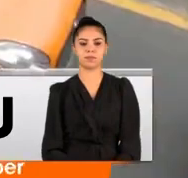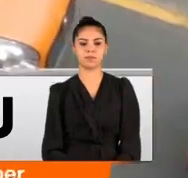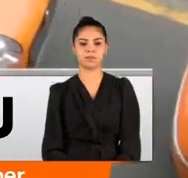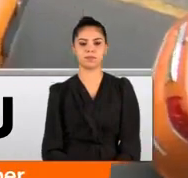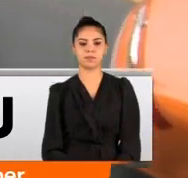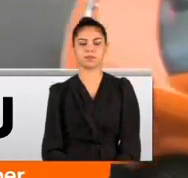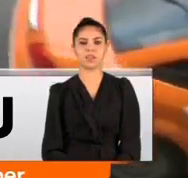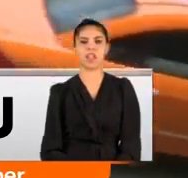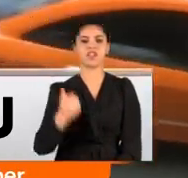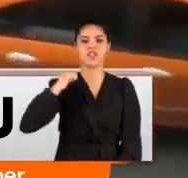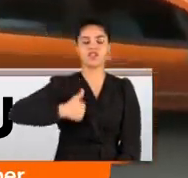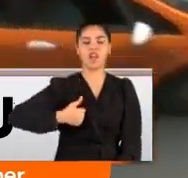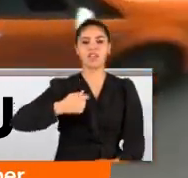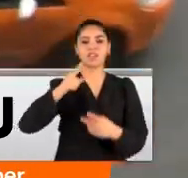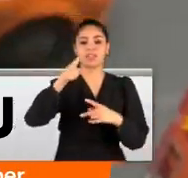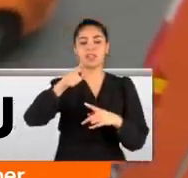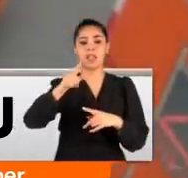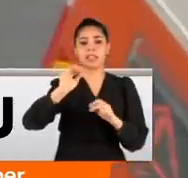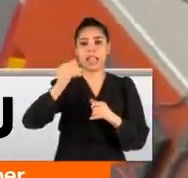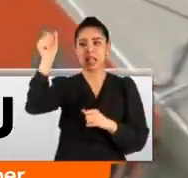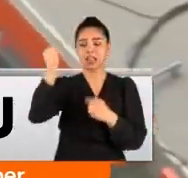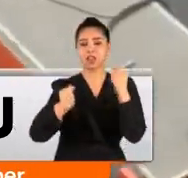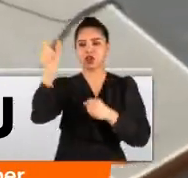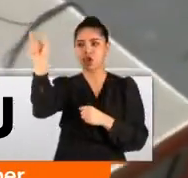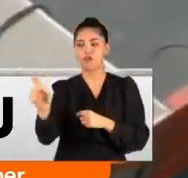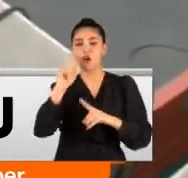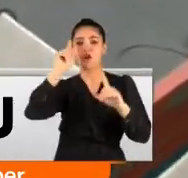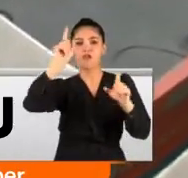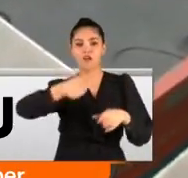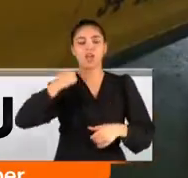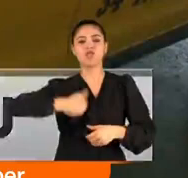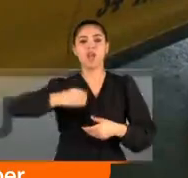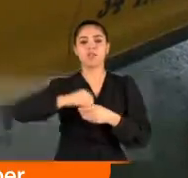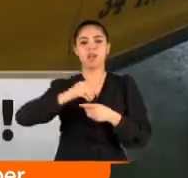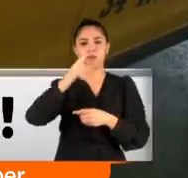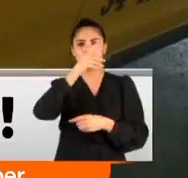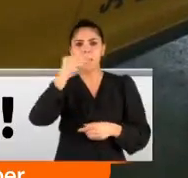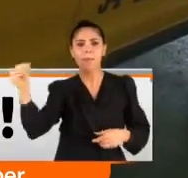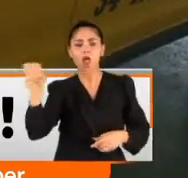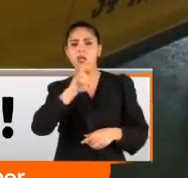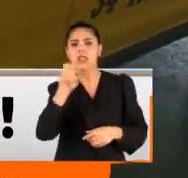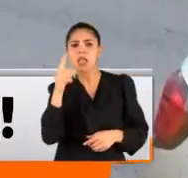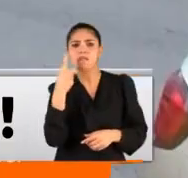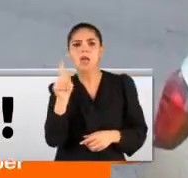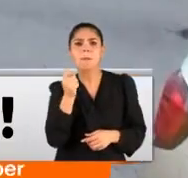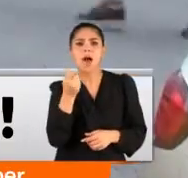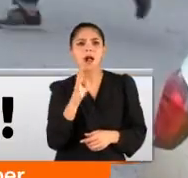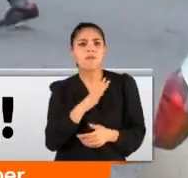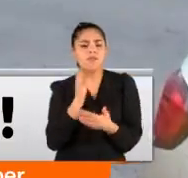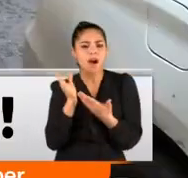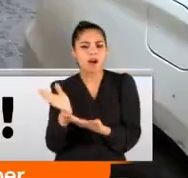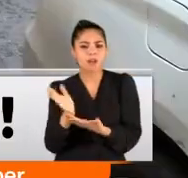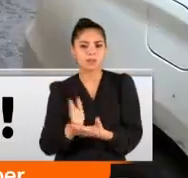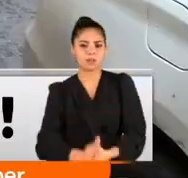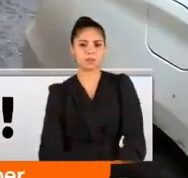ferakladı. Bagajındaki çantayı açan taksici ise büyük şok yaşadı. Çünkü çantanın içinde tam 1 milyon 800 bin lira vardı. İçini açtım